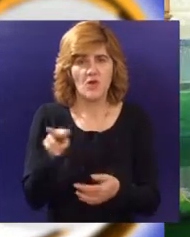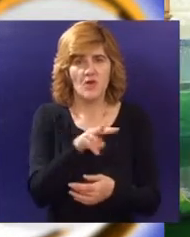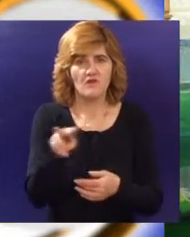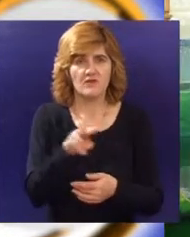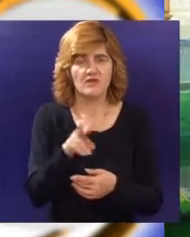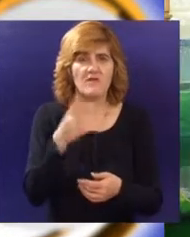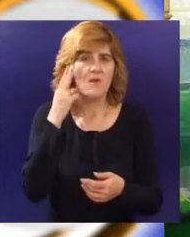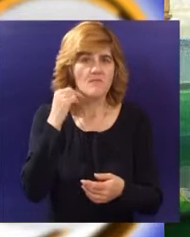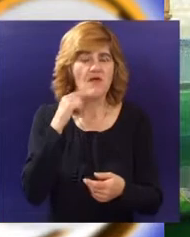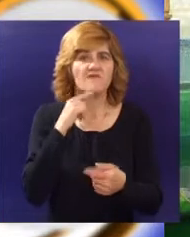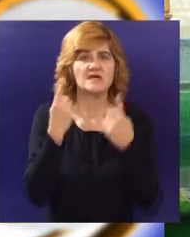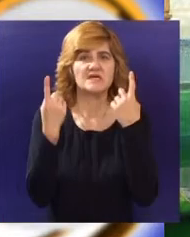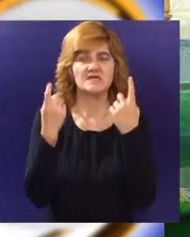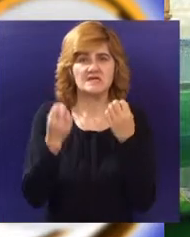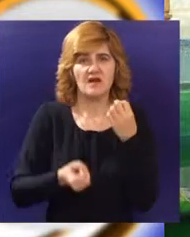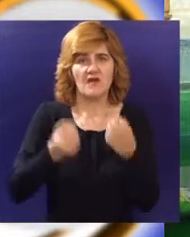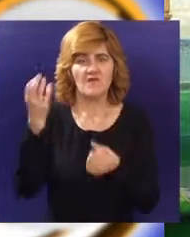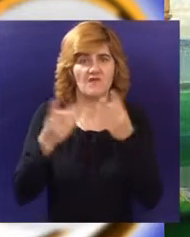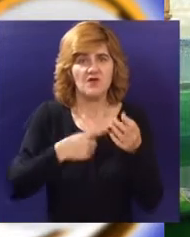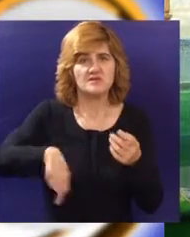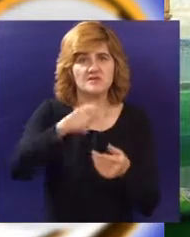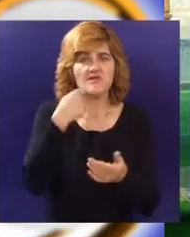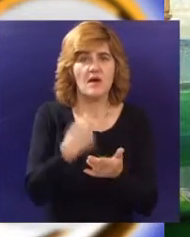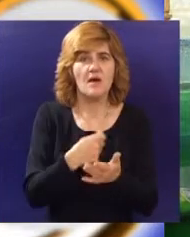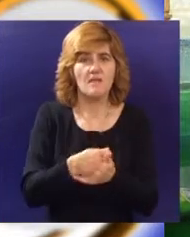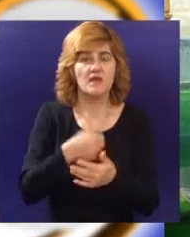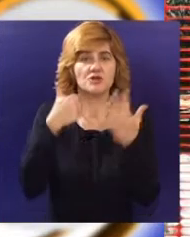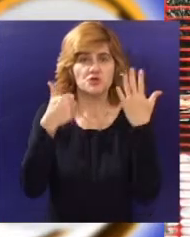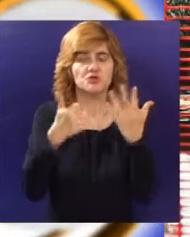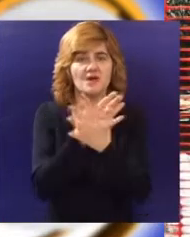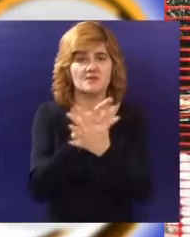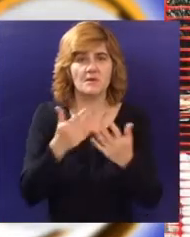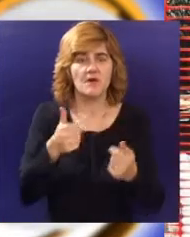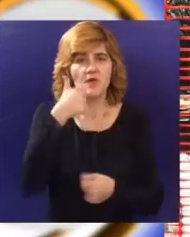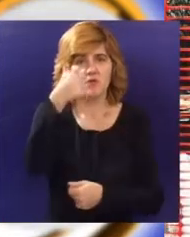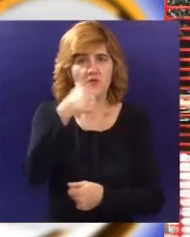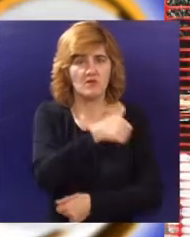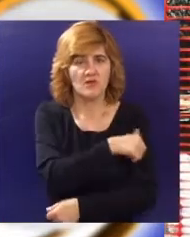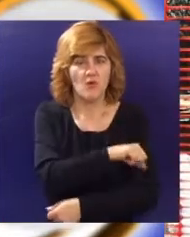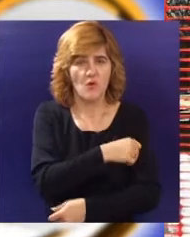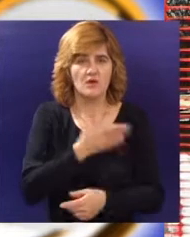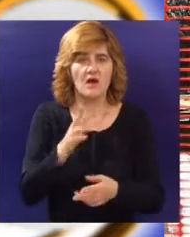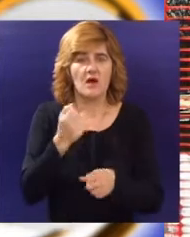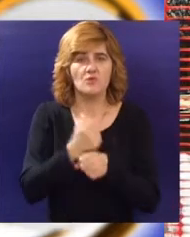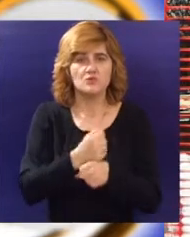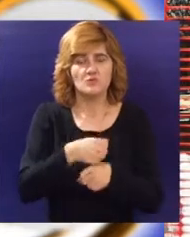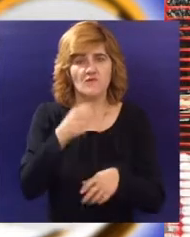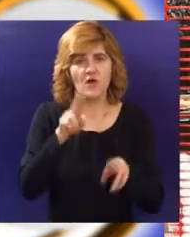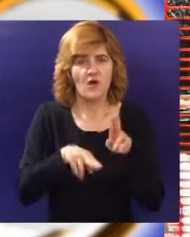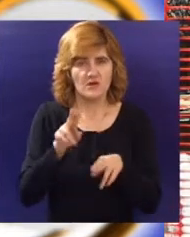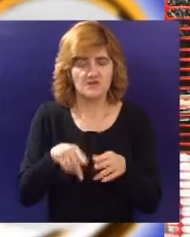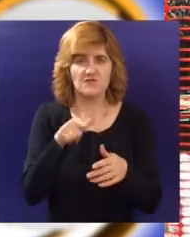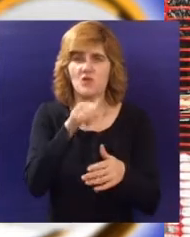žolne i keramike u svetu, porezki obveznici plaćaju šest miliona dinara godišnje. Ako se uzme rešenje o gradnji nove fontane, ona mora biti